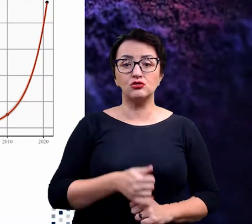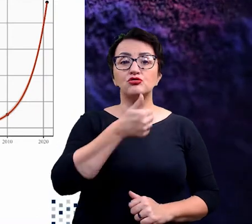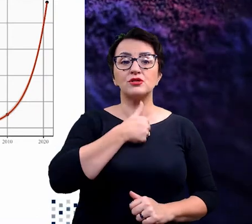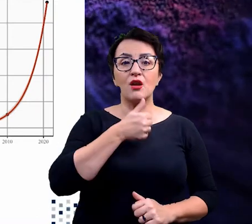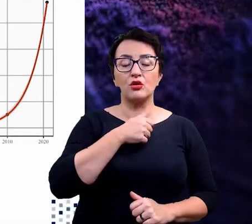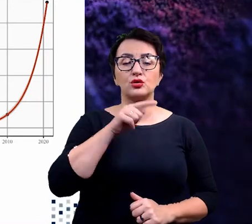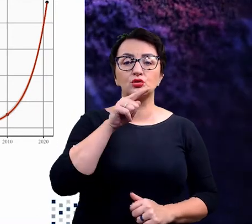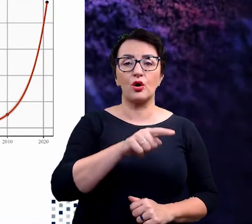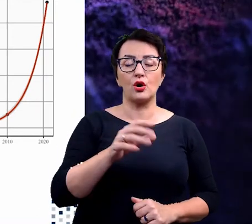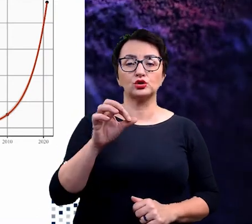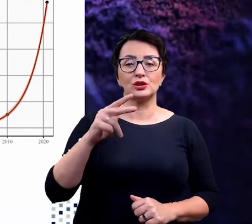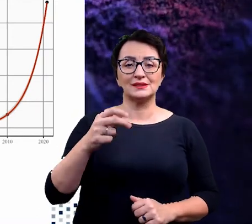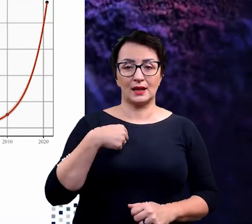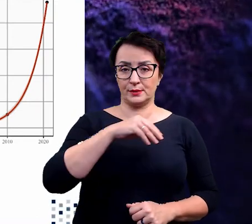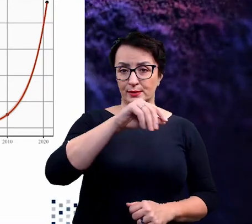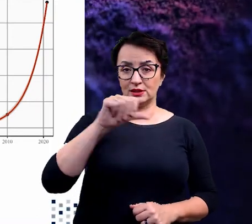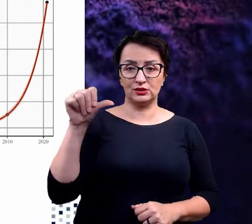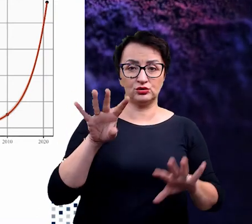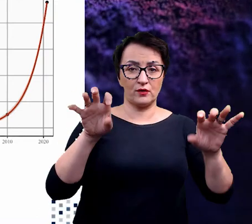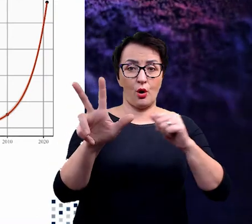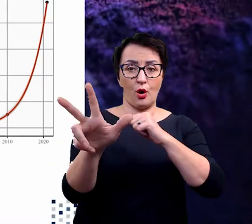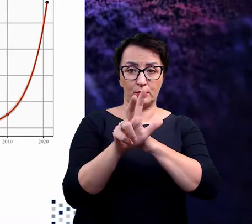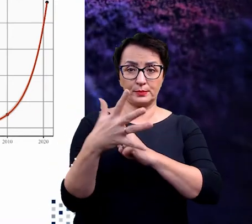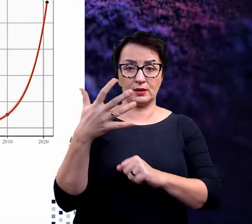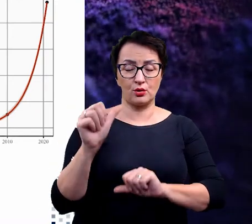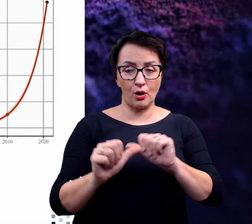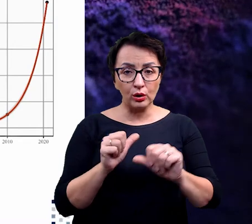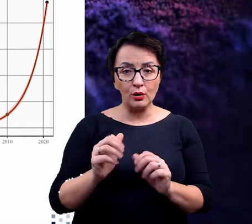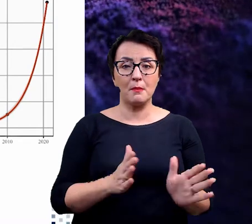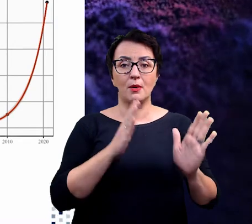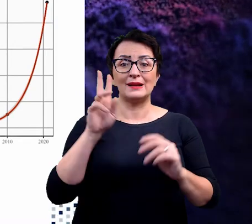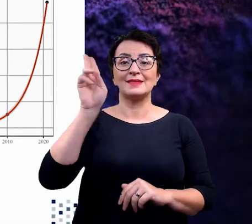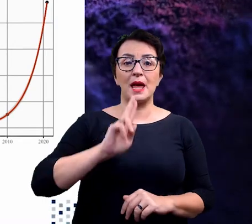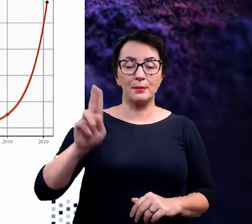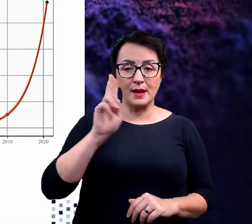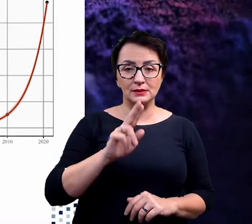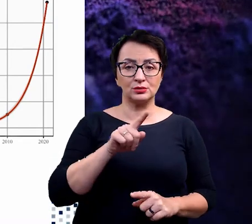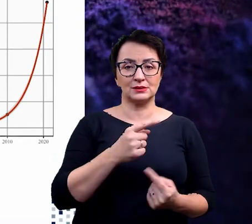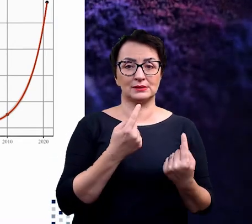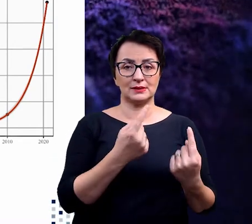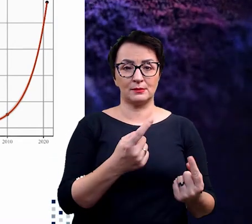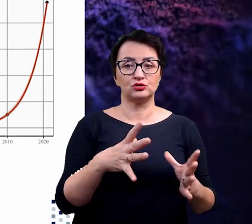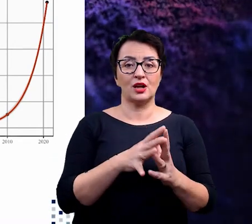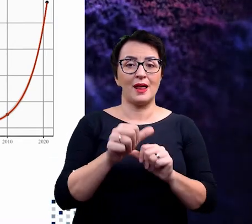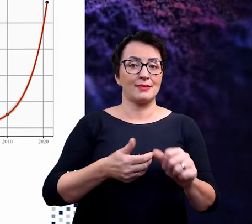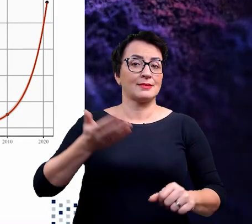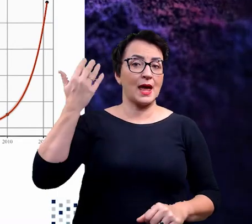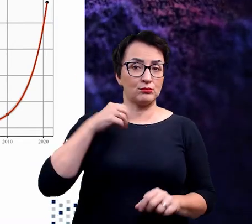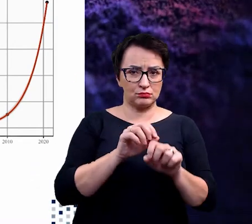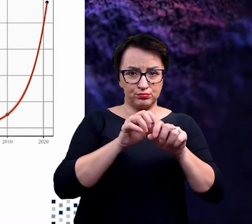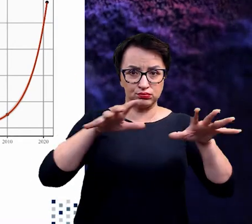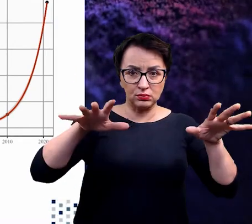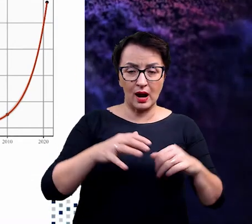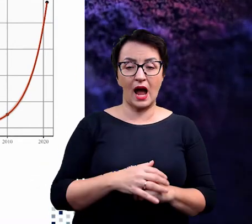tam, gdzie ta sosna została obsiana w 1985 roku. Następnie niebieski kolor, to jest sytuacja 10 lat temu i